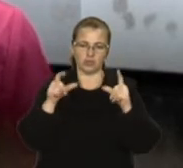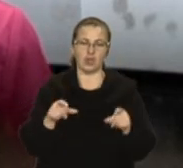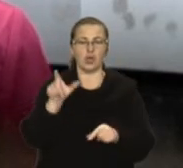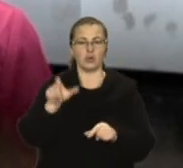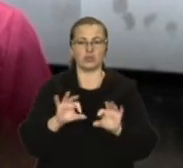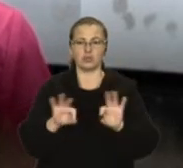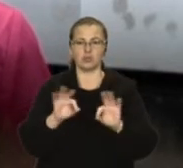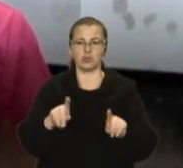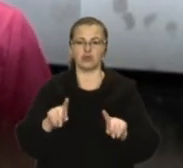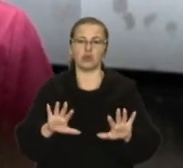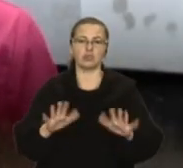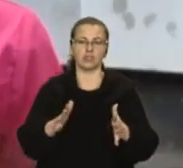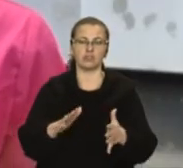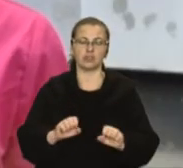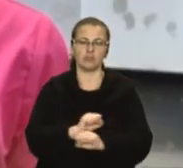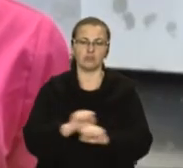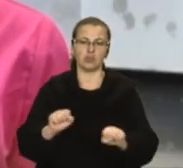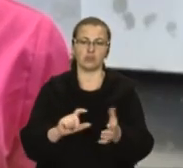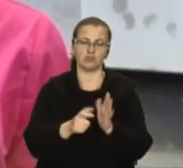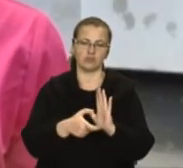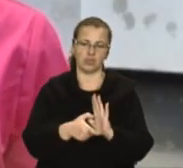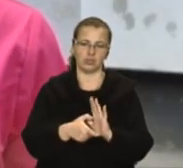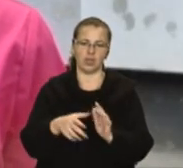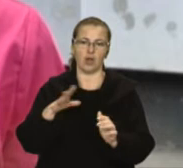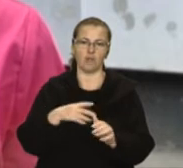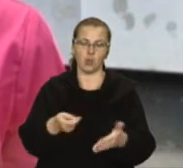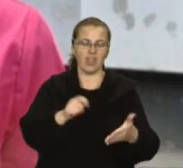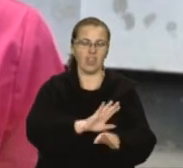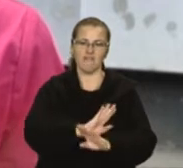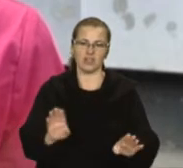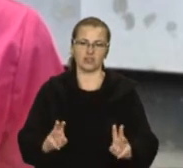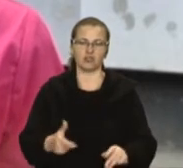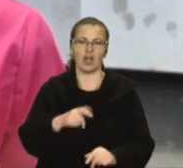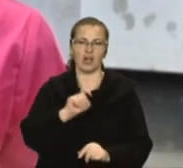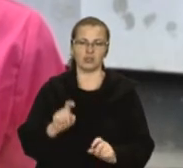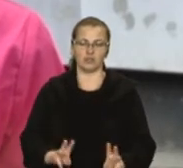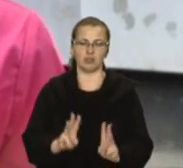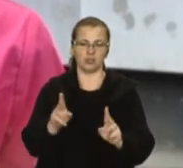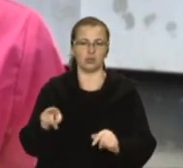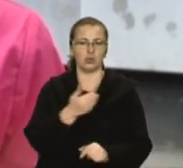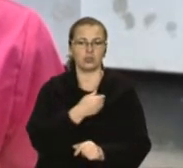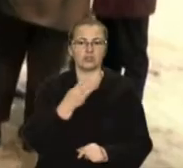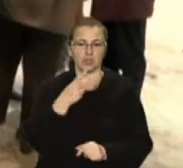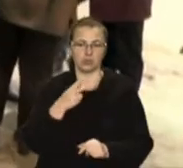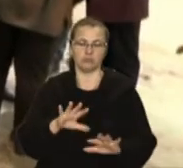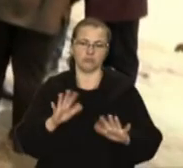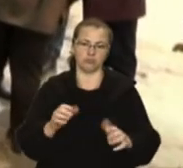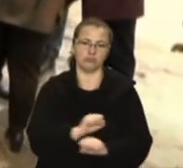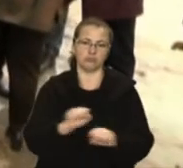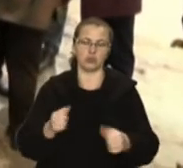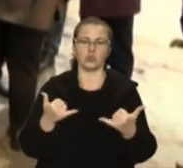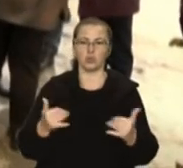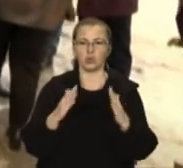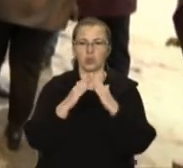розповів, що стався вибух в квартирі, була не виключена газова плитка, він хотів закурити і стався вибух. Сьогодні